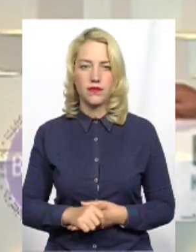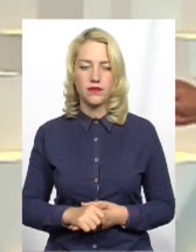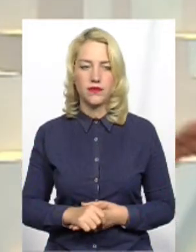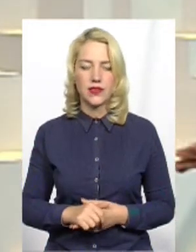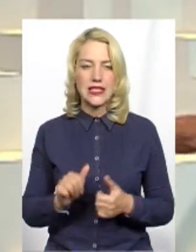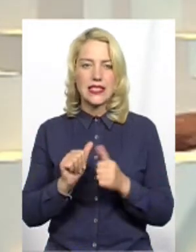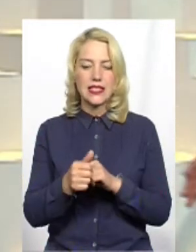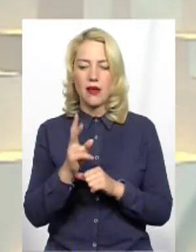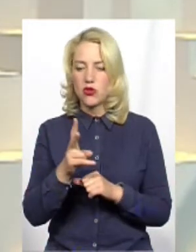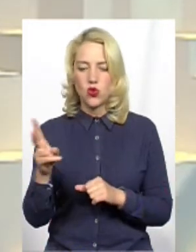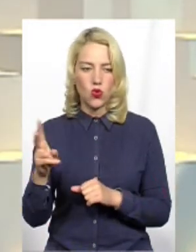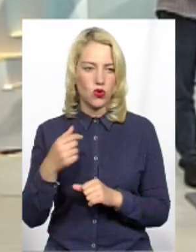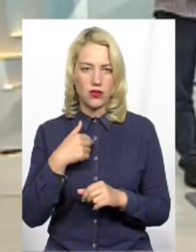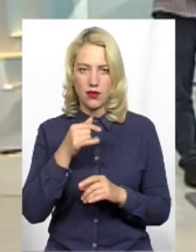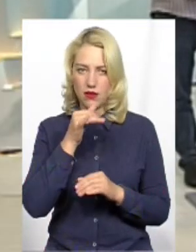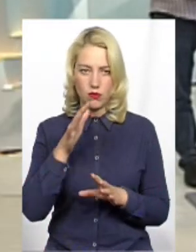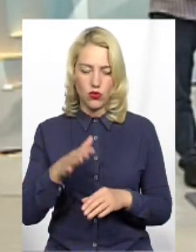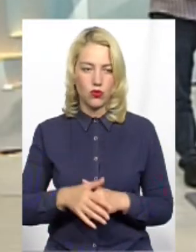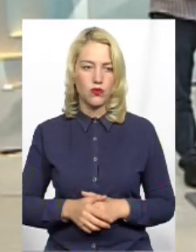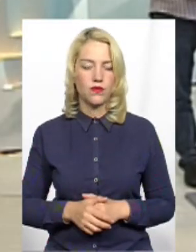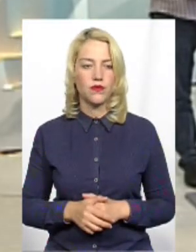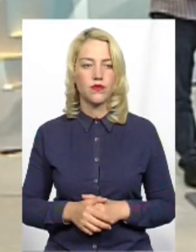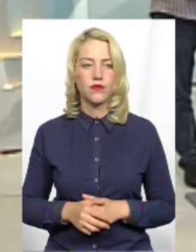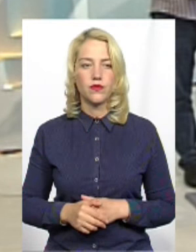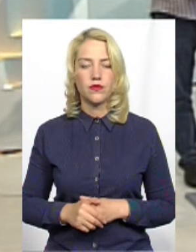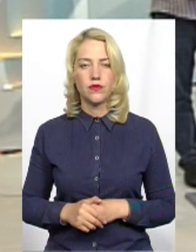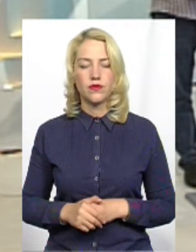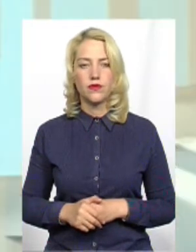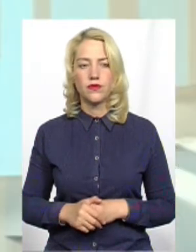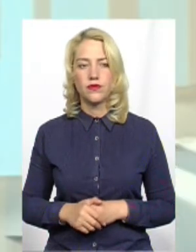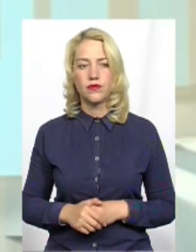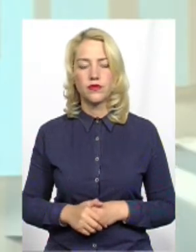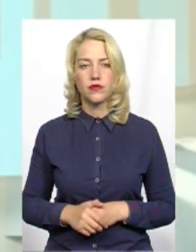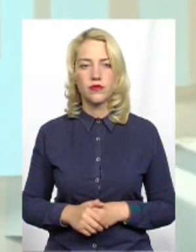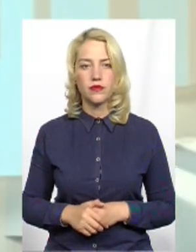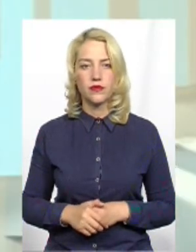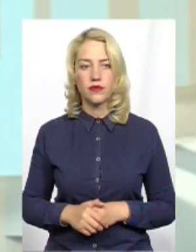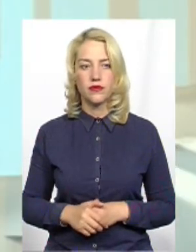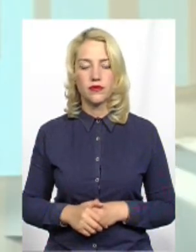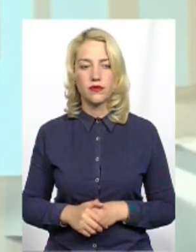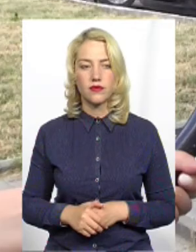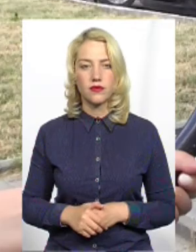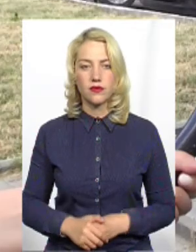Ну, по крайній мірі, з моїми сусідами Зрозуміло, дякую за питання і маємо наступне, прошу